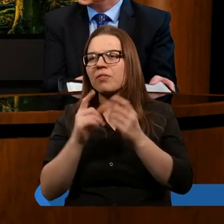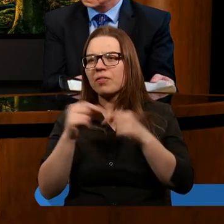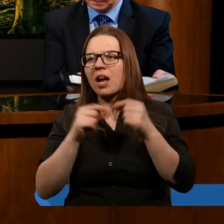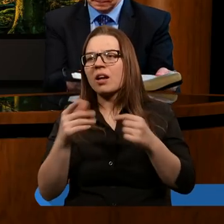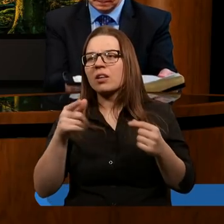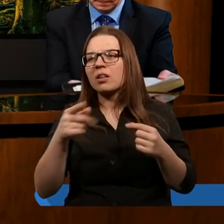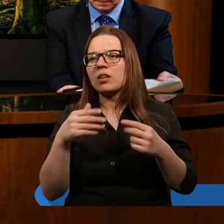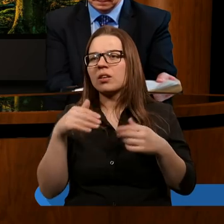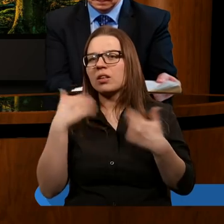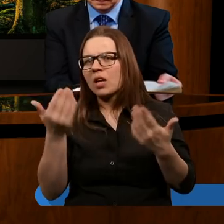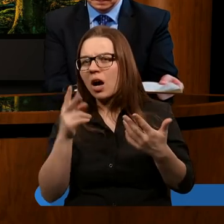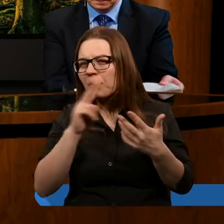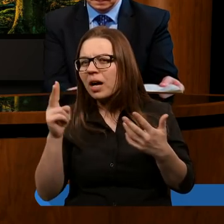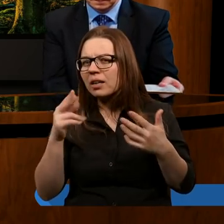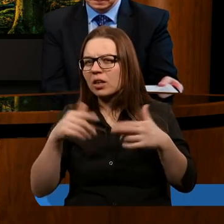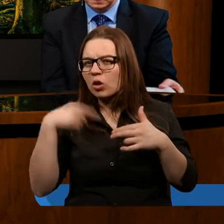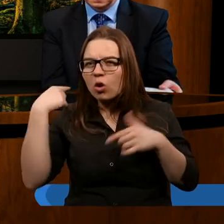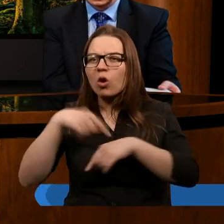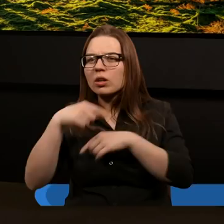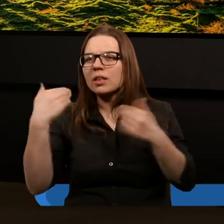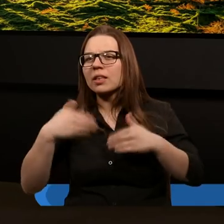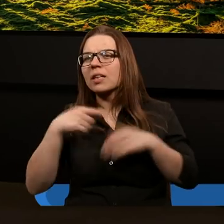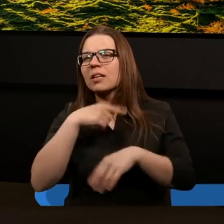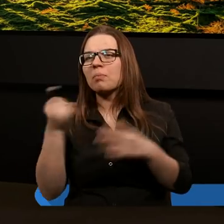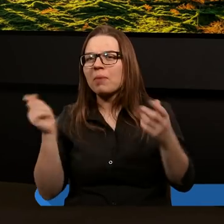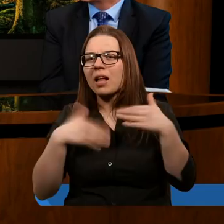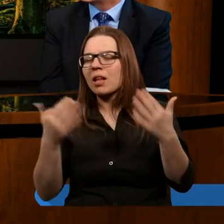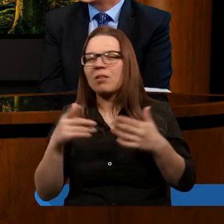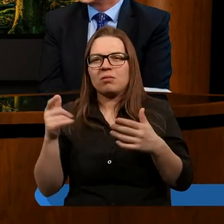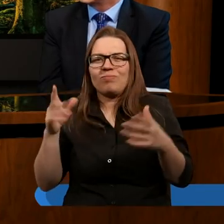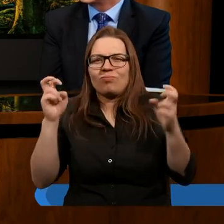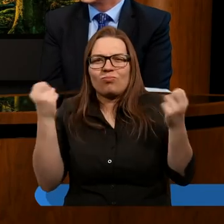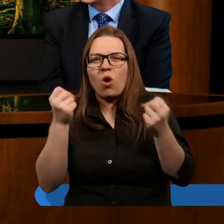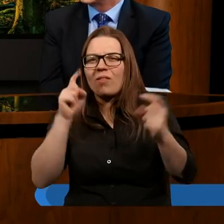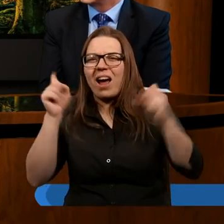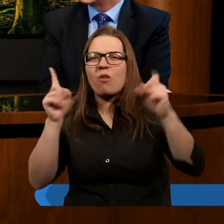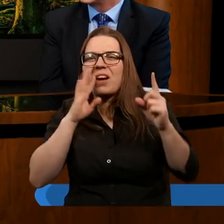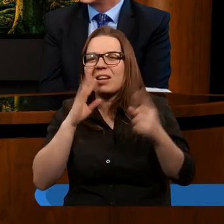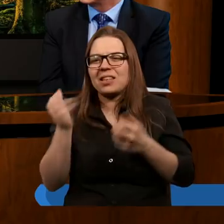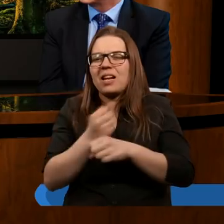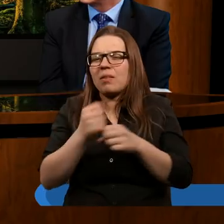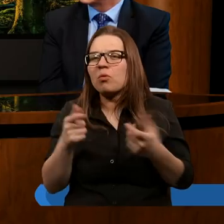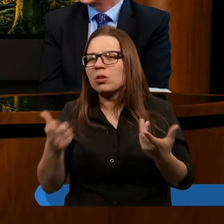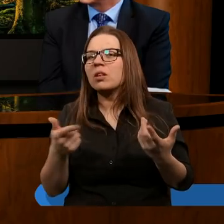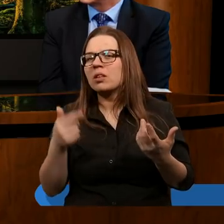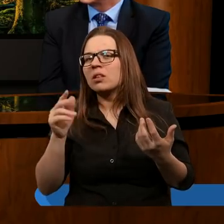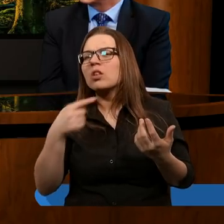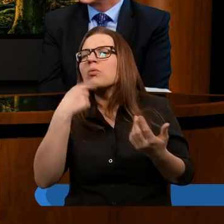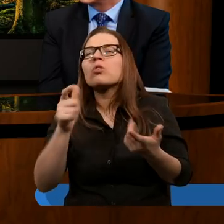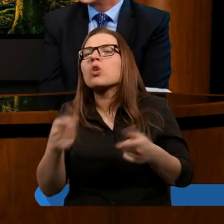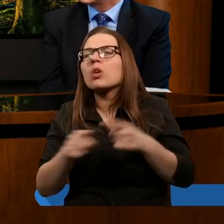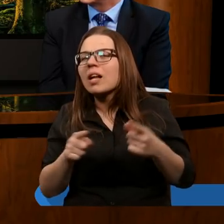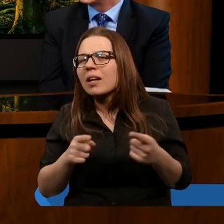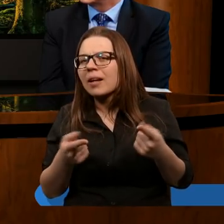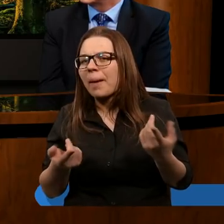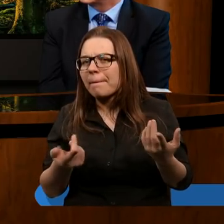niebosłokonie w każdej godzinie spadało. No fajerwerty niesamowite. I też ludzie mówią a co to znaczy?